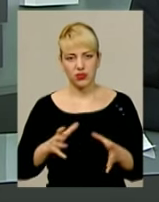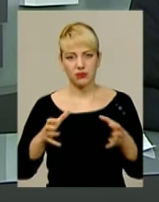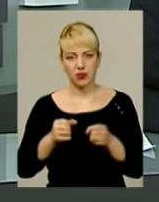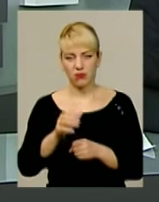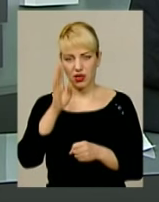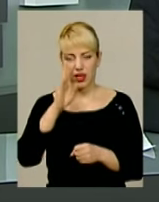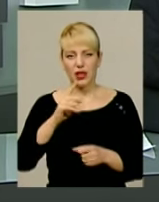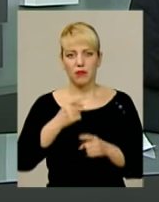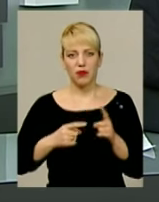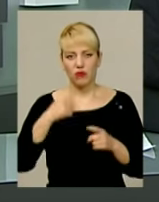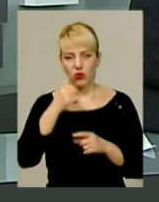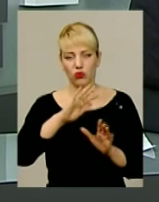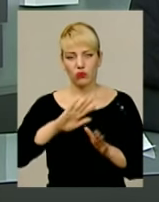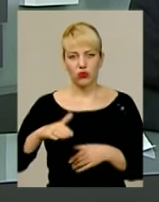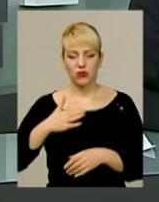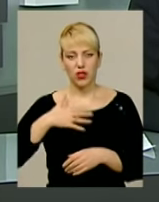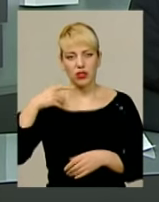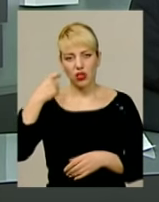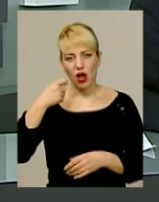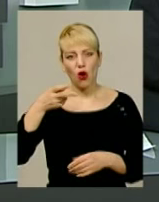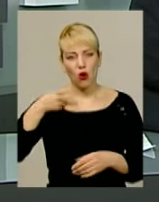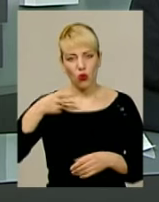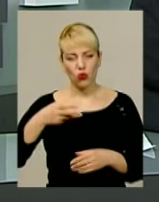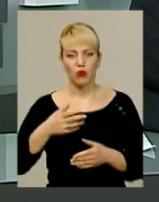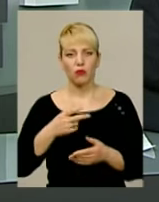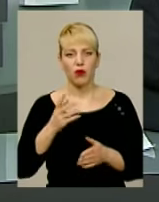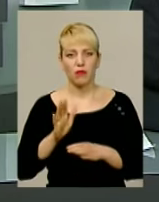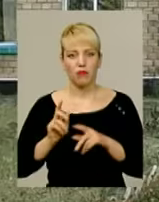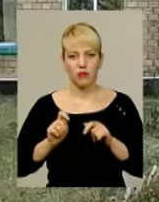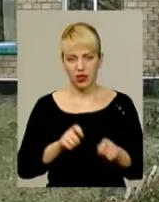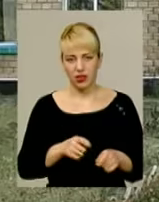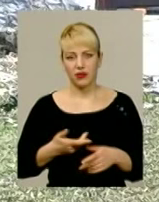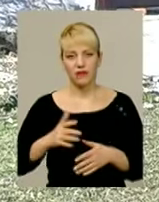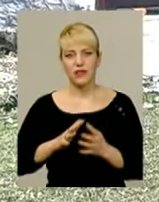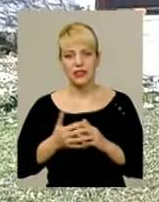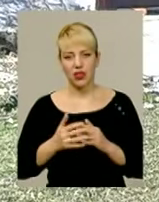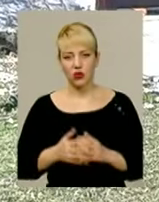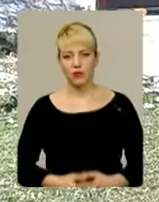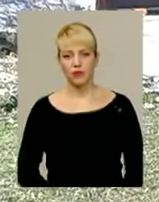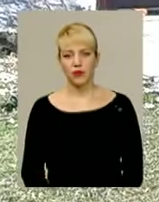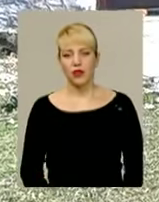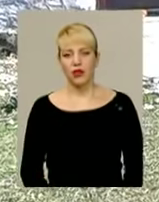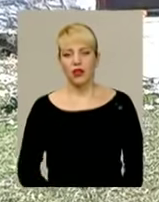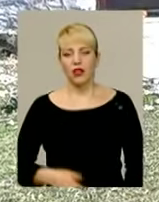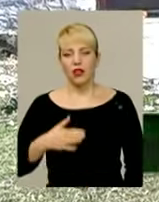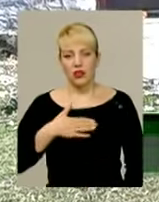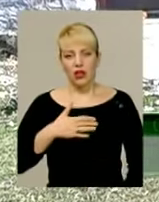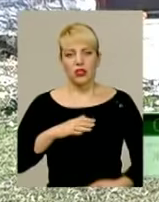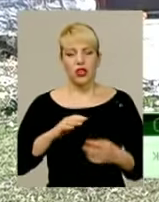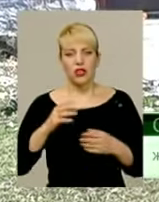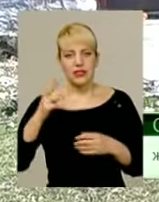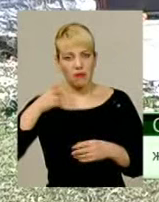знову побувала у Соснівці. Про подробиці візиту – далі у сюжеті. Наша знімальна група вже побувала у